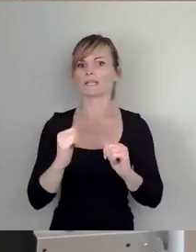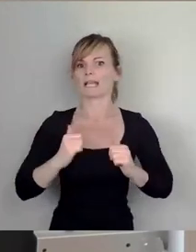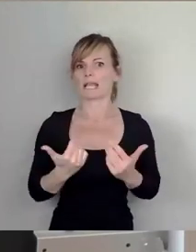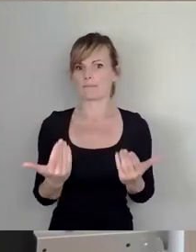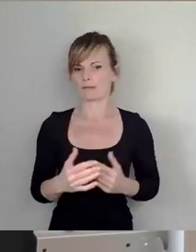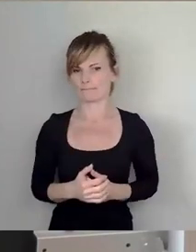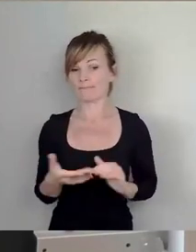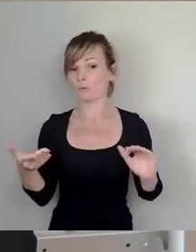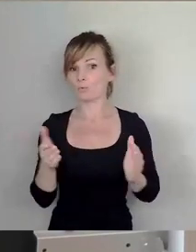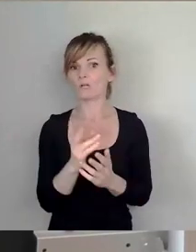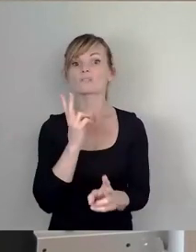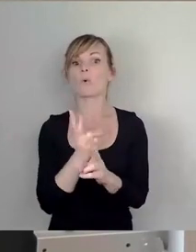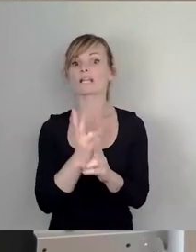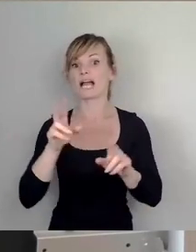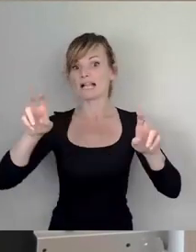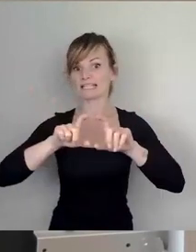Bericht von 1964.